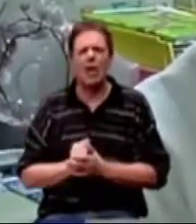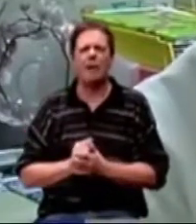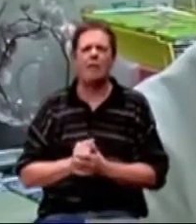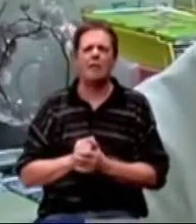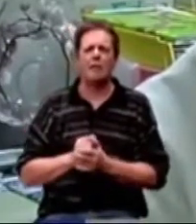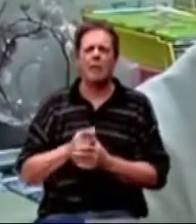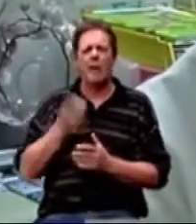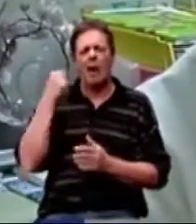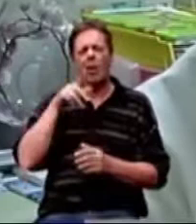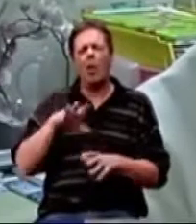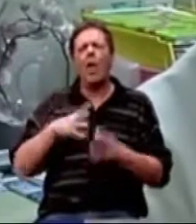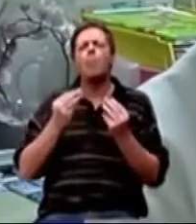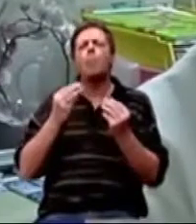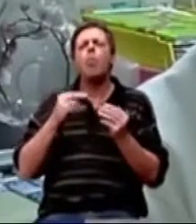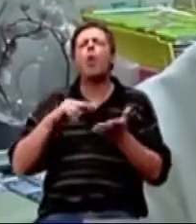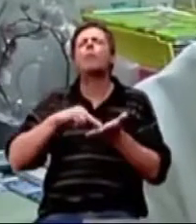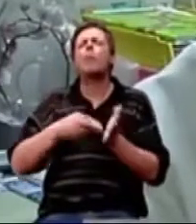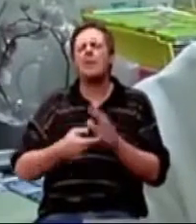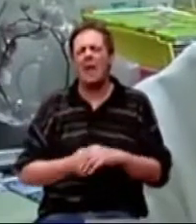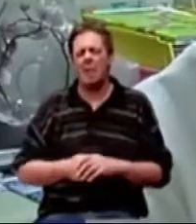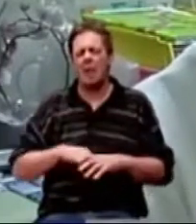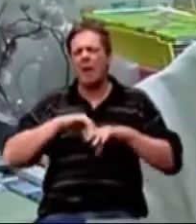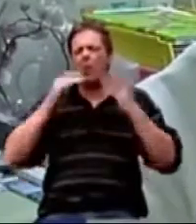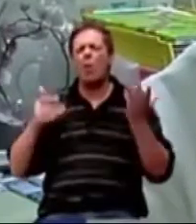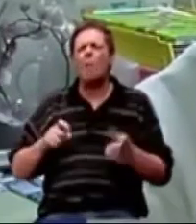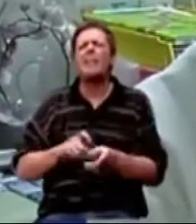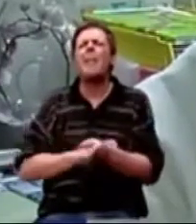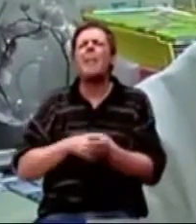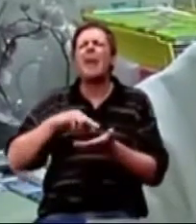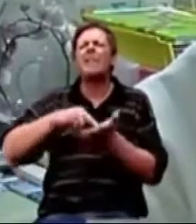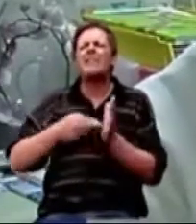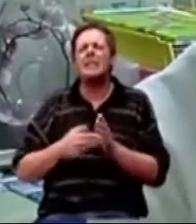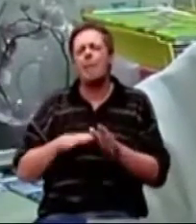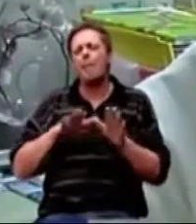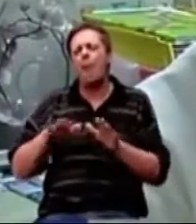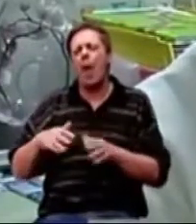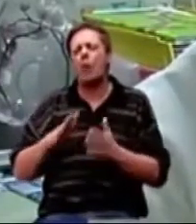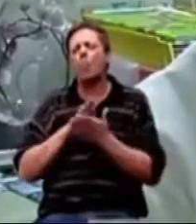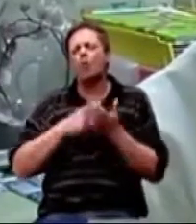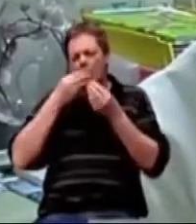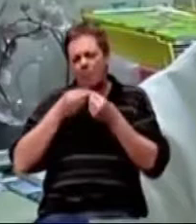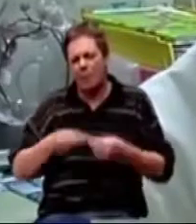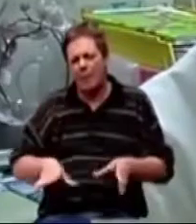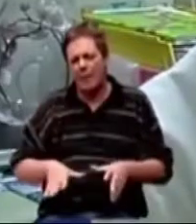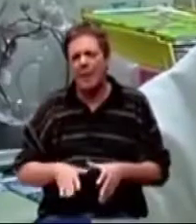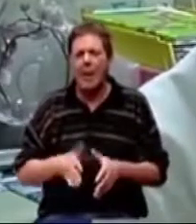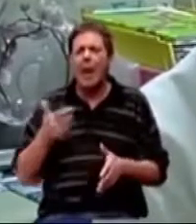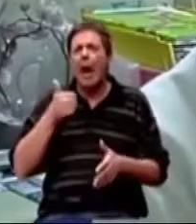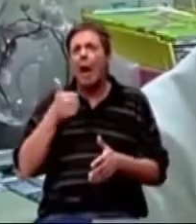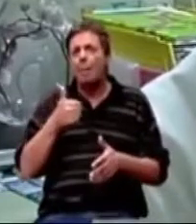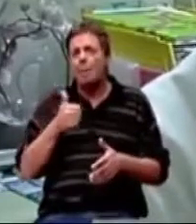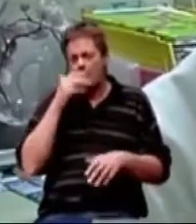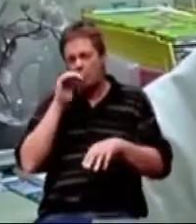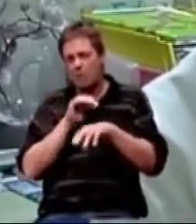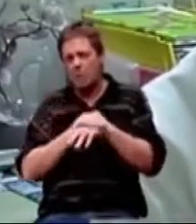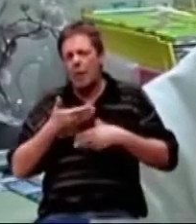puno kompleksnija. Cijeli centralni nerni sistem vrlo polako počinje propadat, a prva manifestacija je u biti